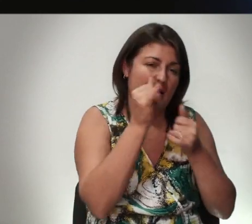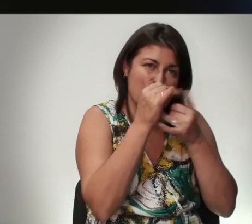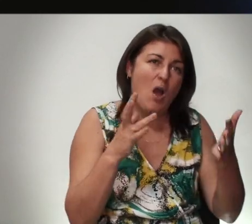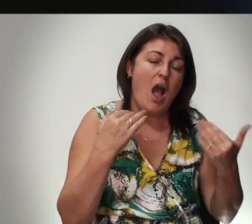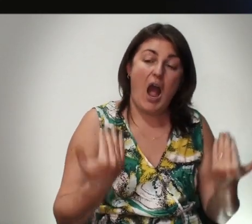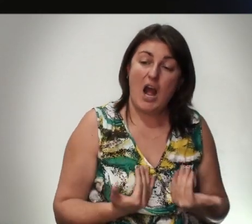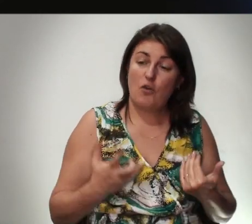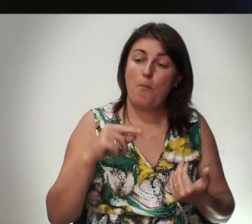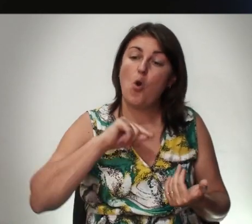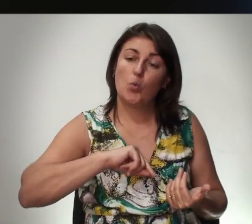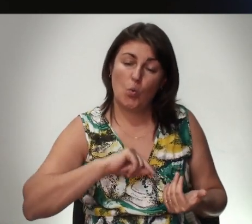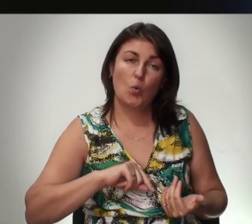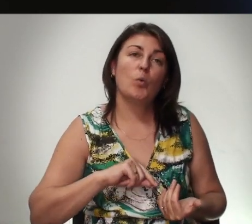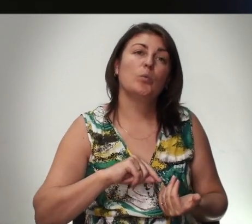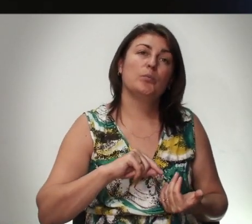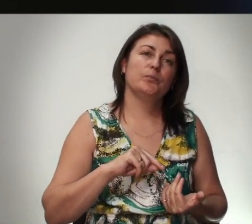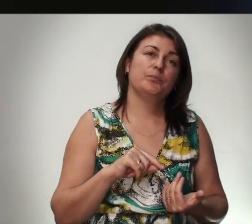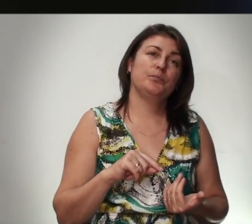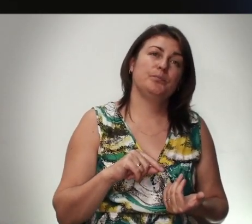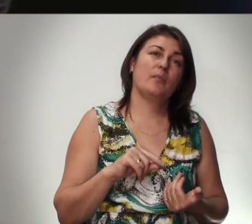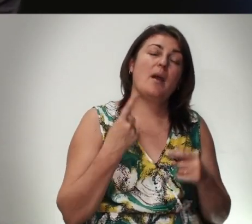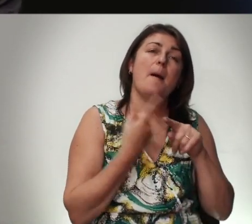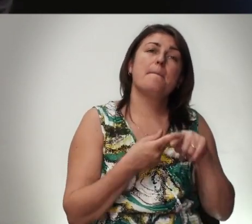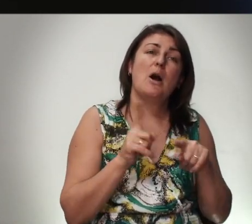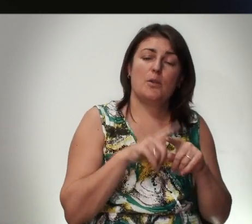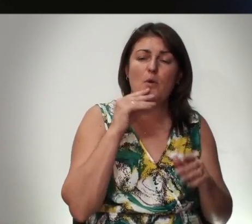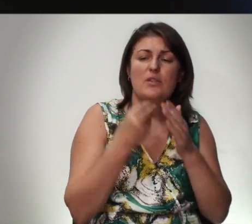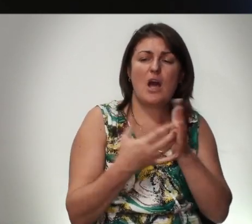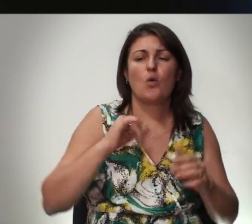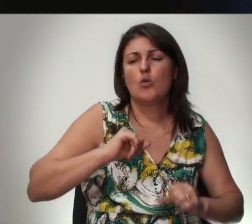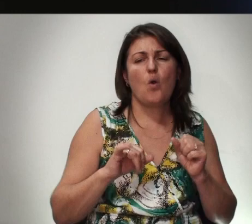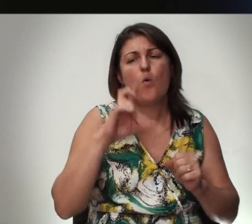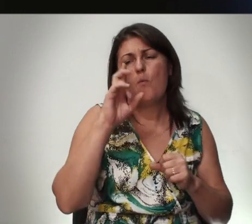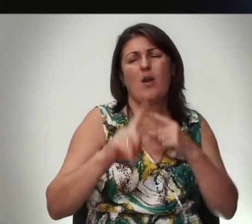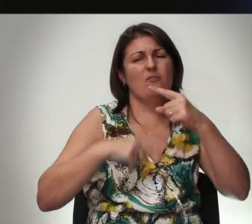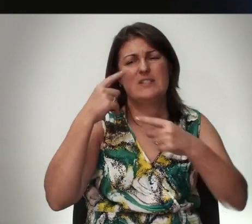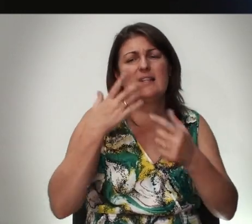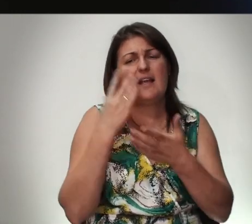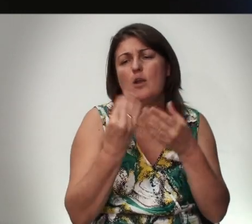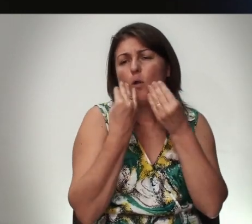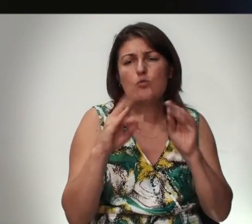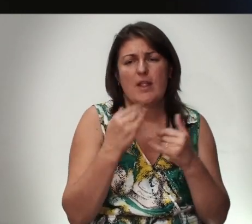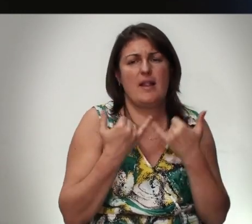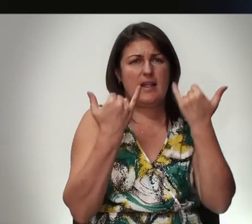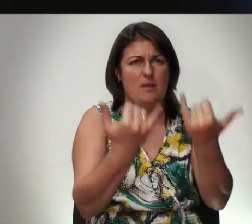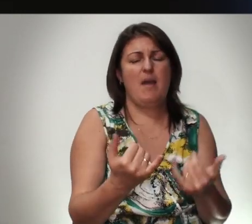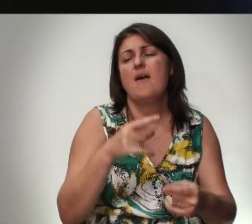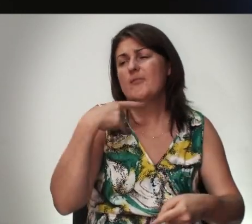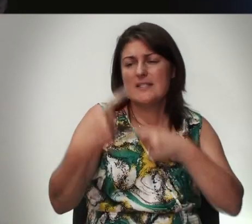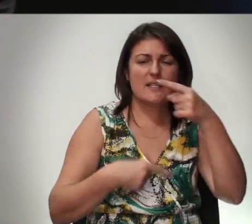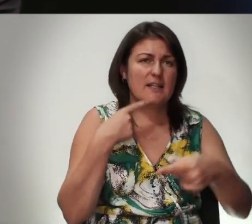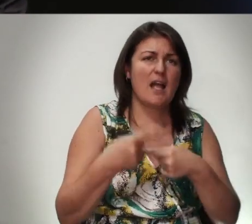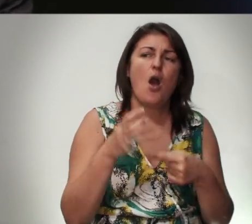А Живущие По Духу Поэтому Дорогой Друг У Бога Всегда Есть Лучшее Для Тебя Всегда